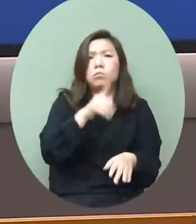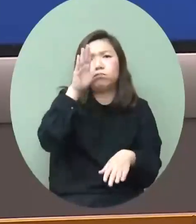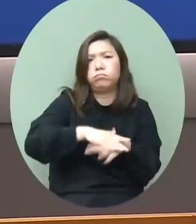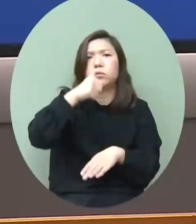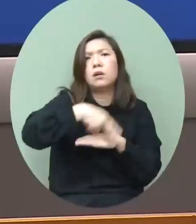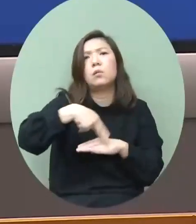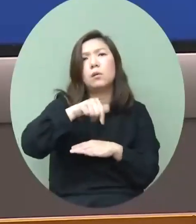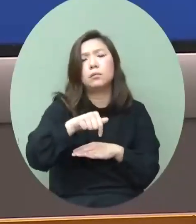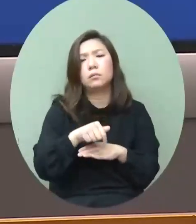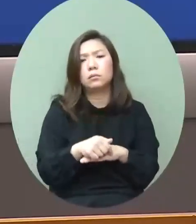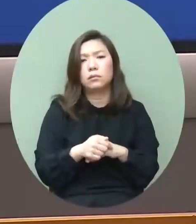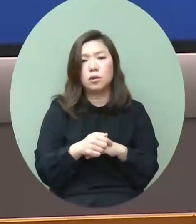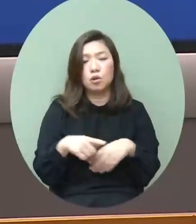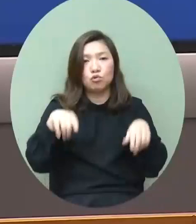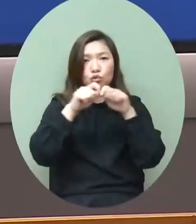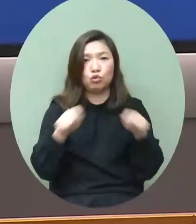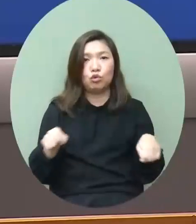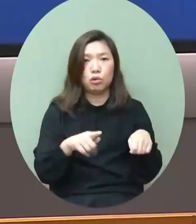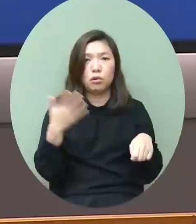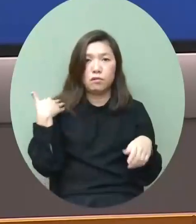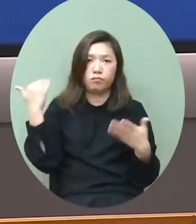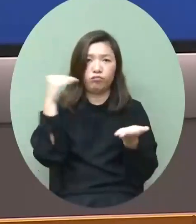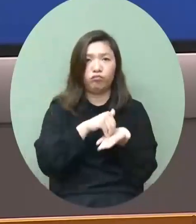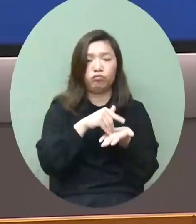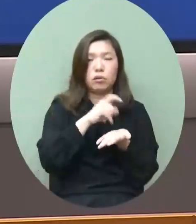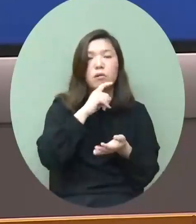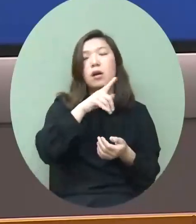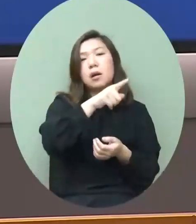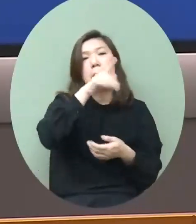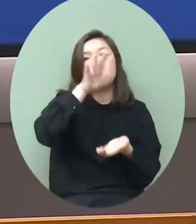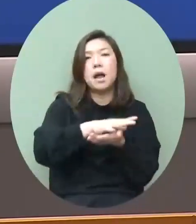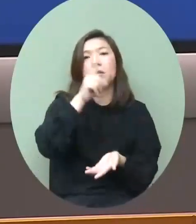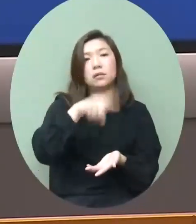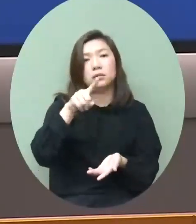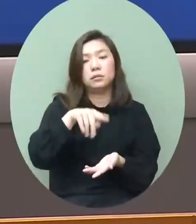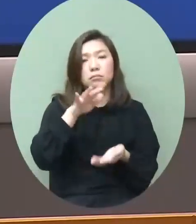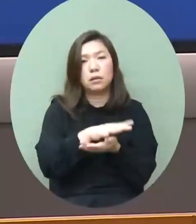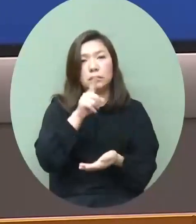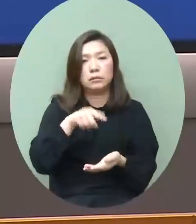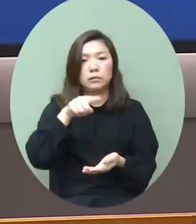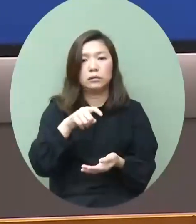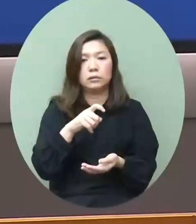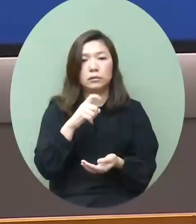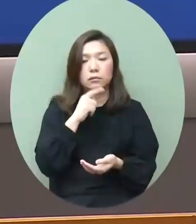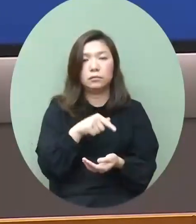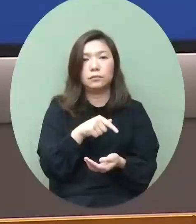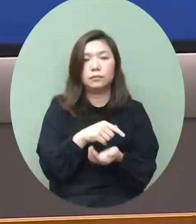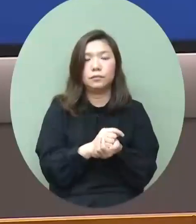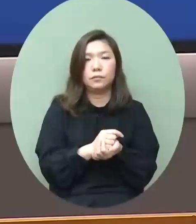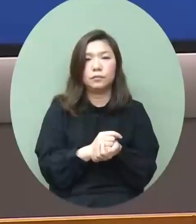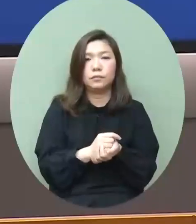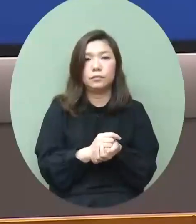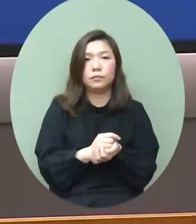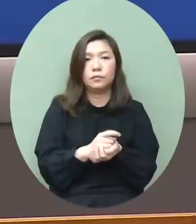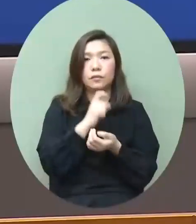計劃長期以來我們都是每年1,000個配額拿到很多